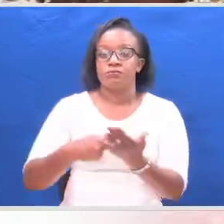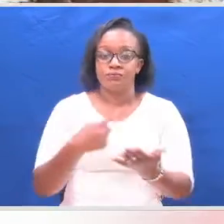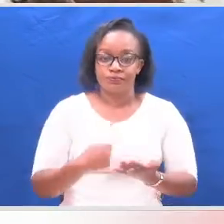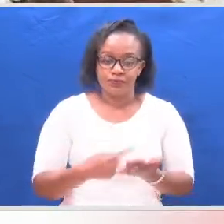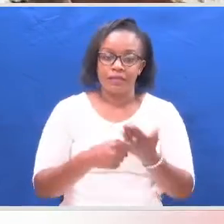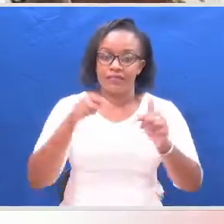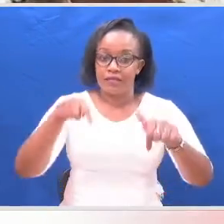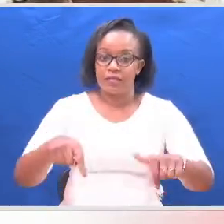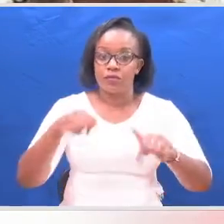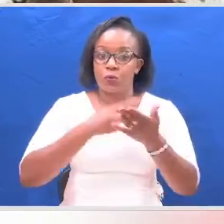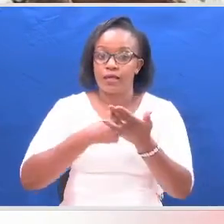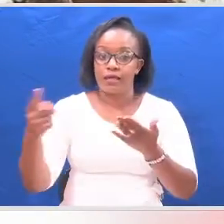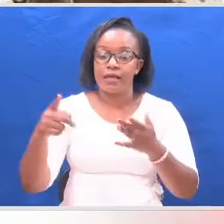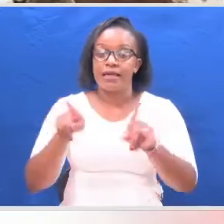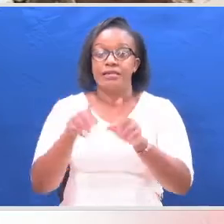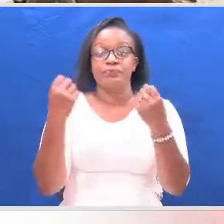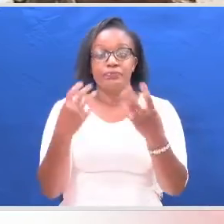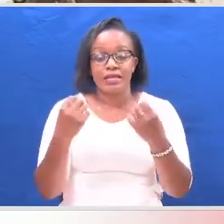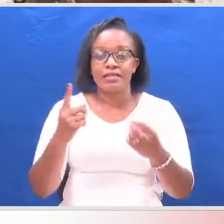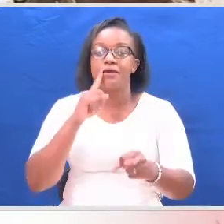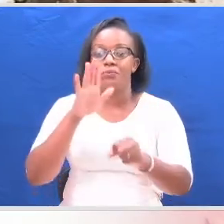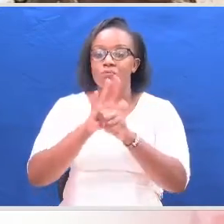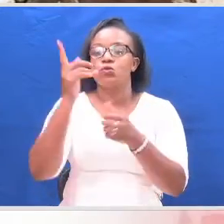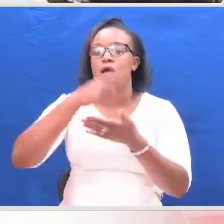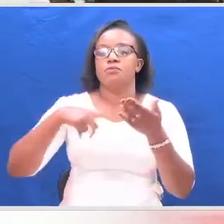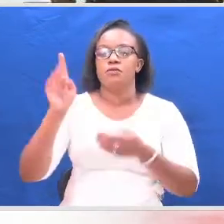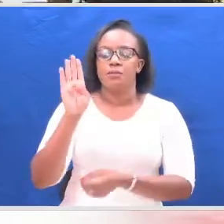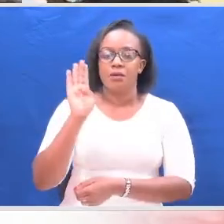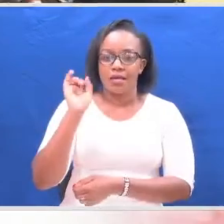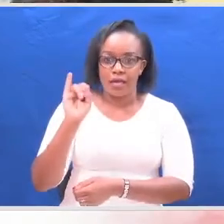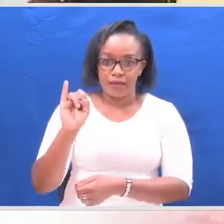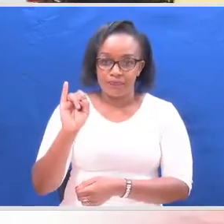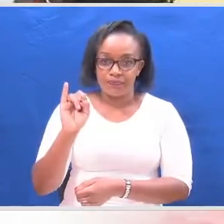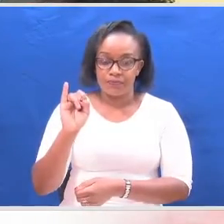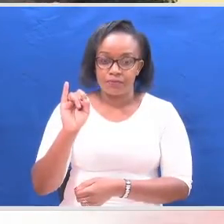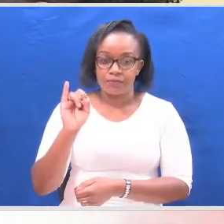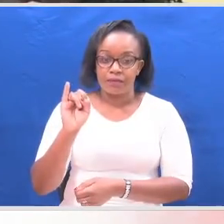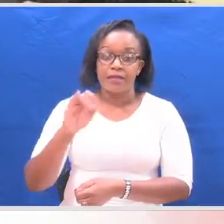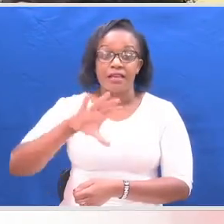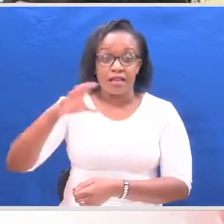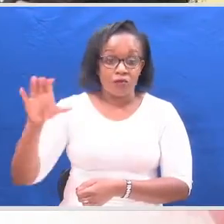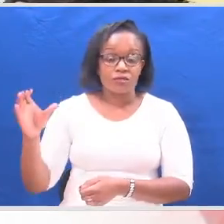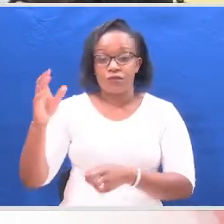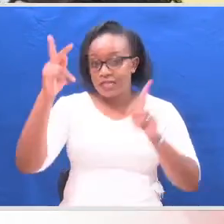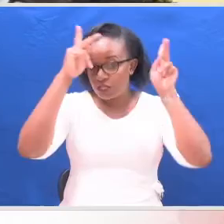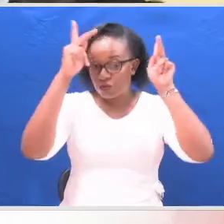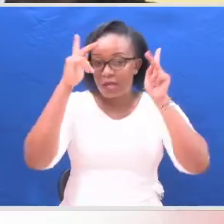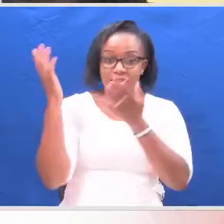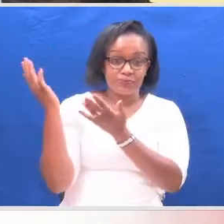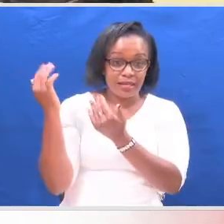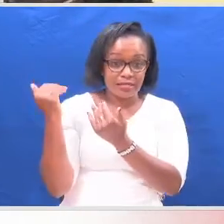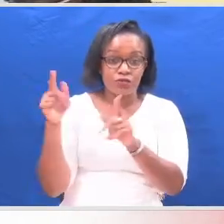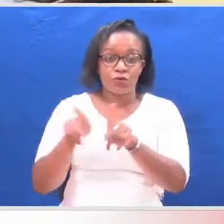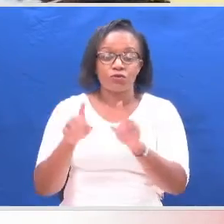wiki hii huku wengi wakiaidi kupitisha mswada huo. Bunge la kaunti ya kisumu linataragiwa